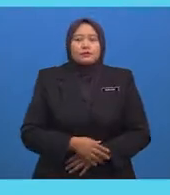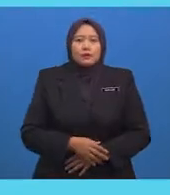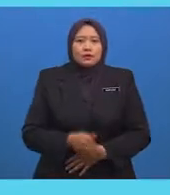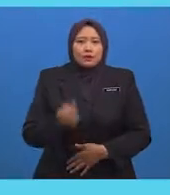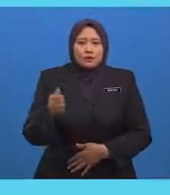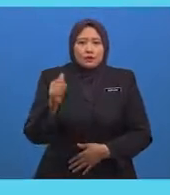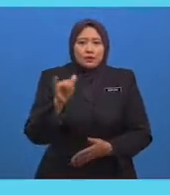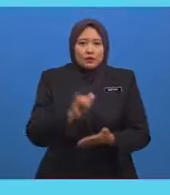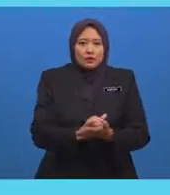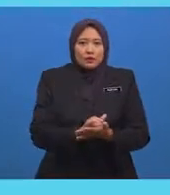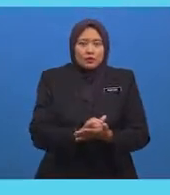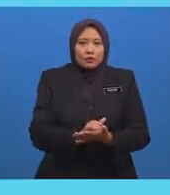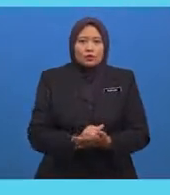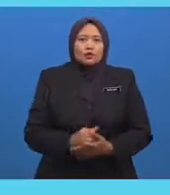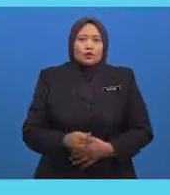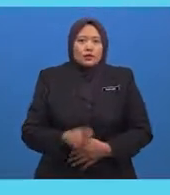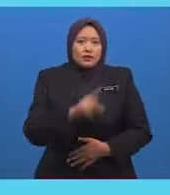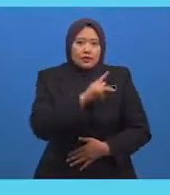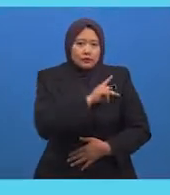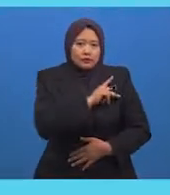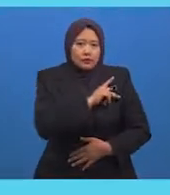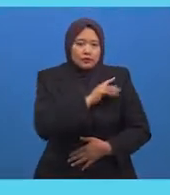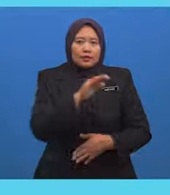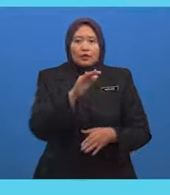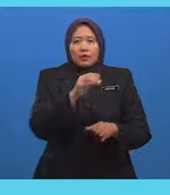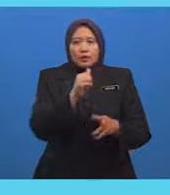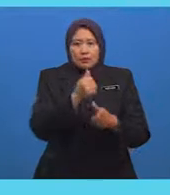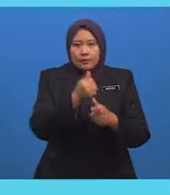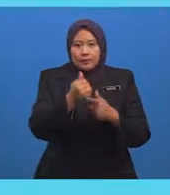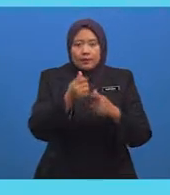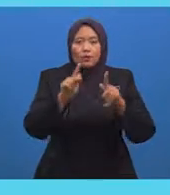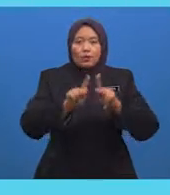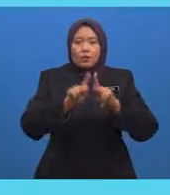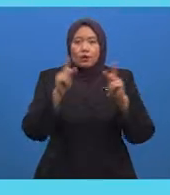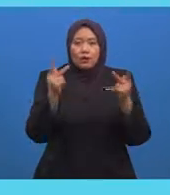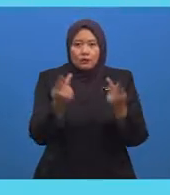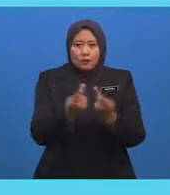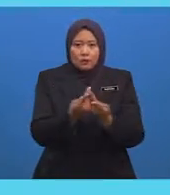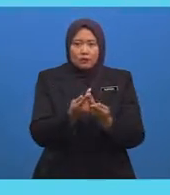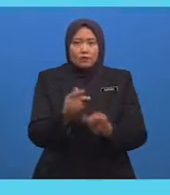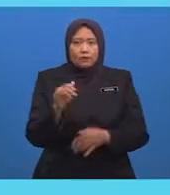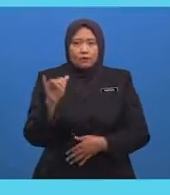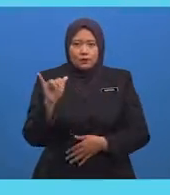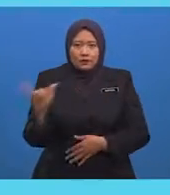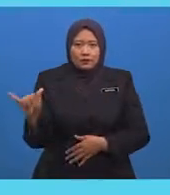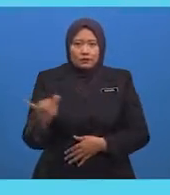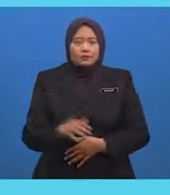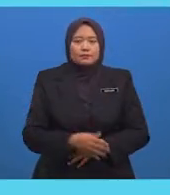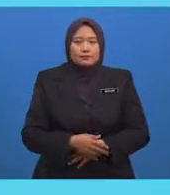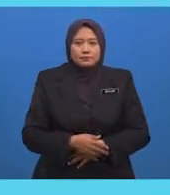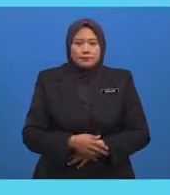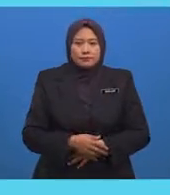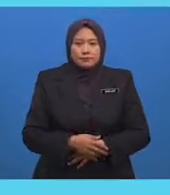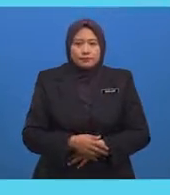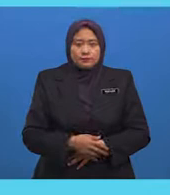-anak Golongan Bangsawan Bangsawan Di Mesir Pada zaman Pemerintahan Kerajaan